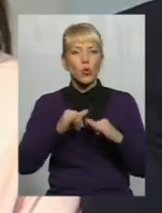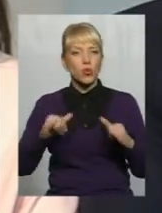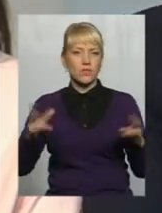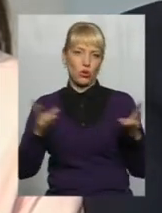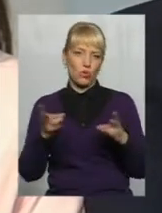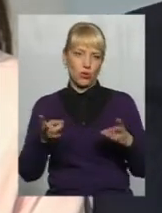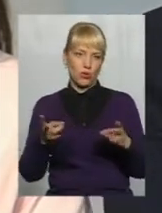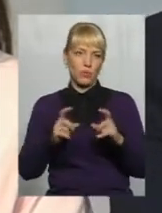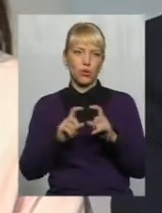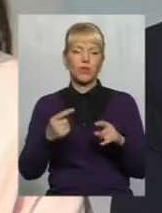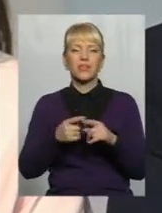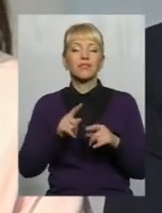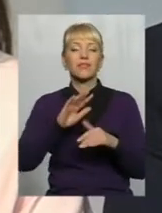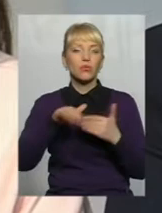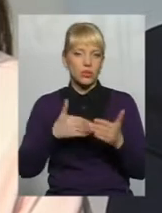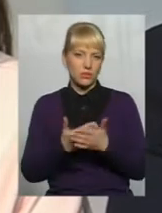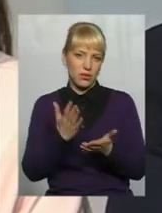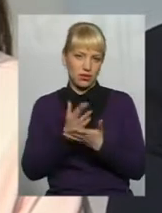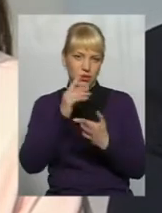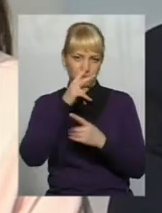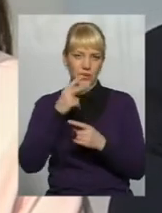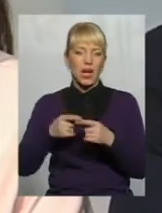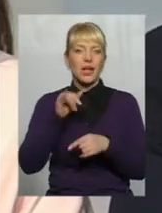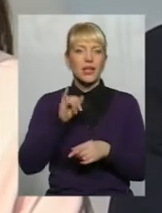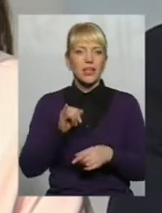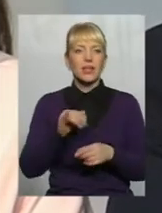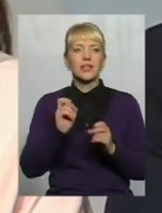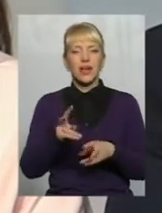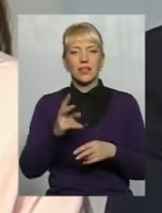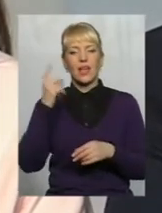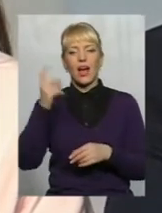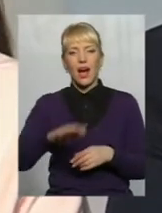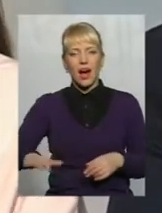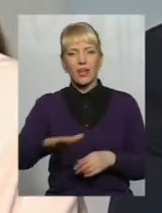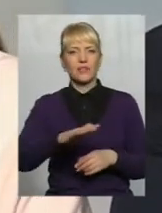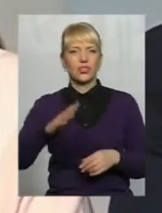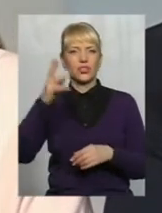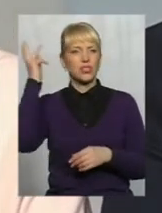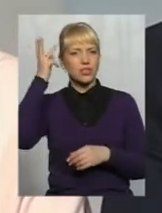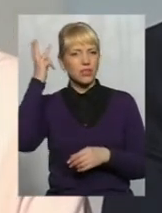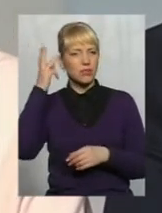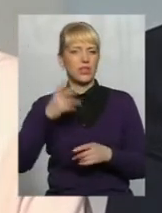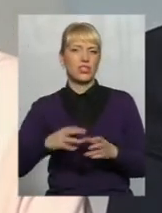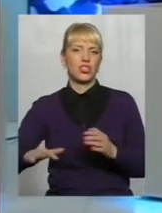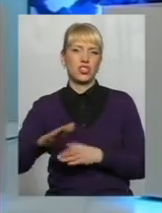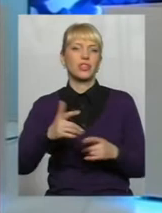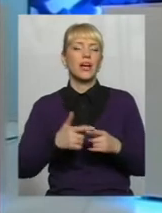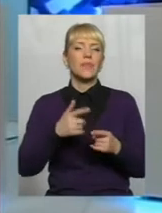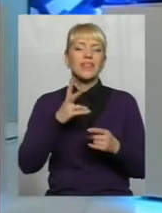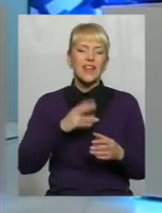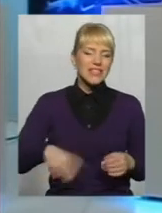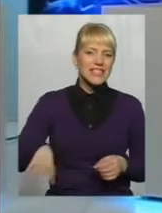речей ще до цього часу відбувається багато І як на Хриківщині, так і на Хмельниччині Взагалі на території всієї України